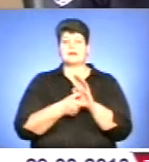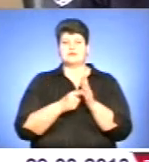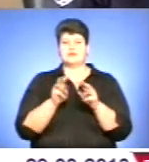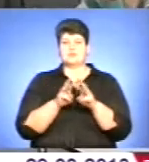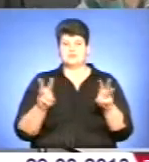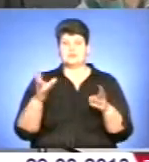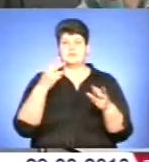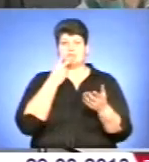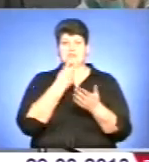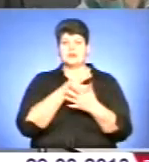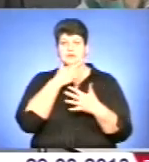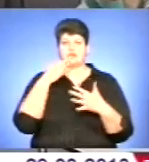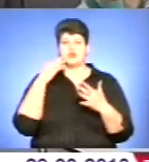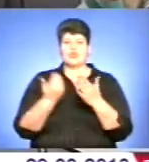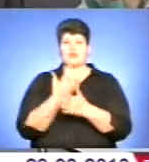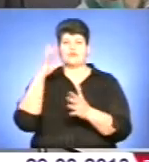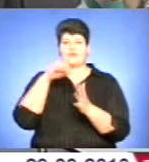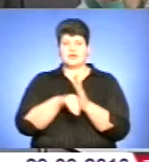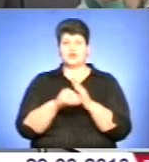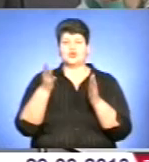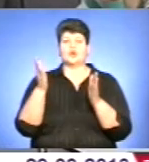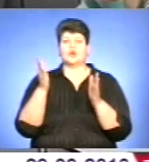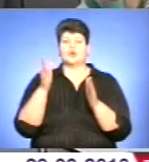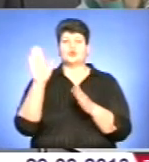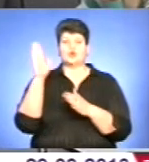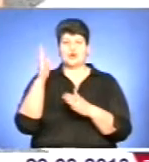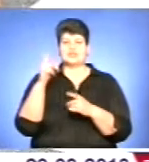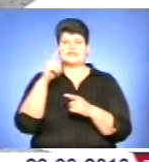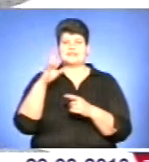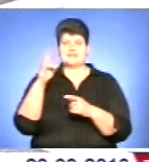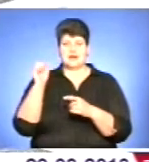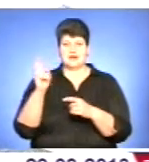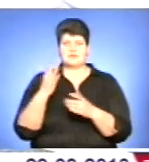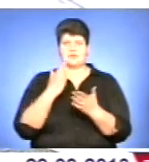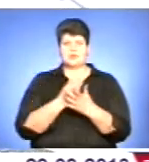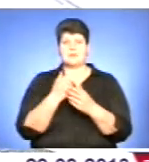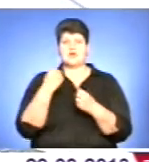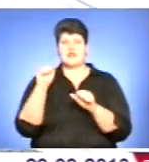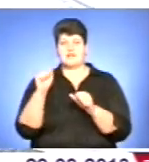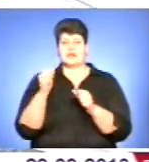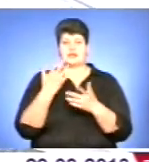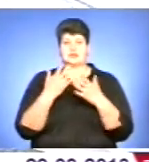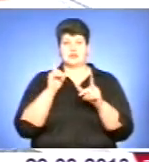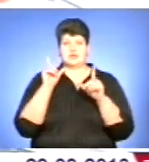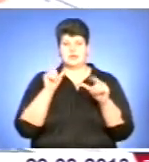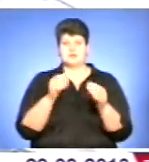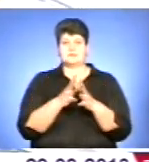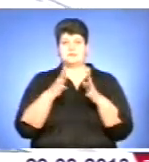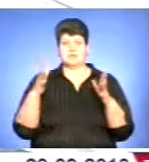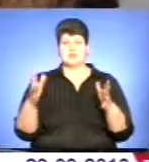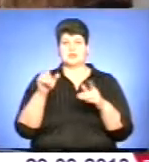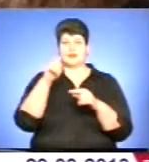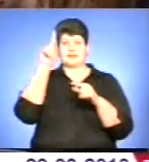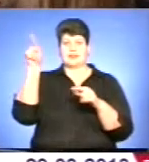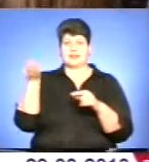нововведень. За новими правилами, дорожні знаки мають перевагу над дорожньою розміткою. Тепер, якщо водій їде зі швидкістю більшою, ніж вказано на